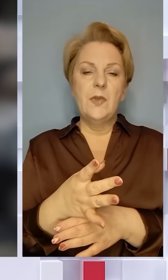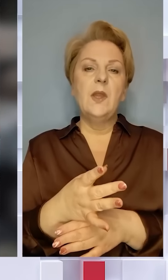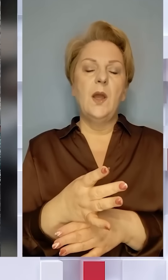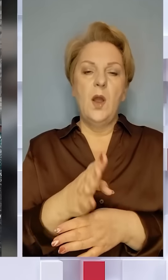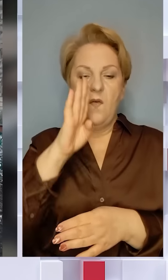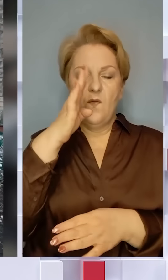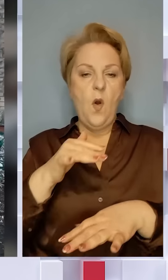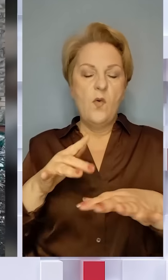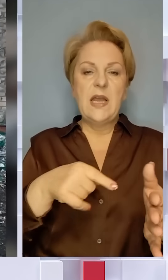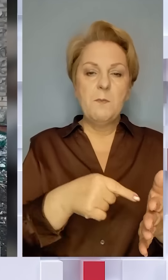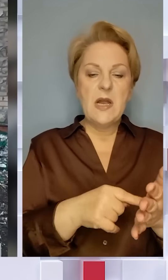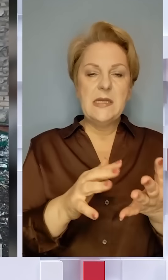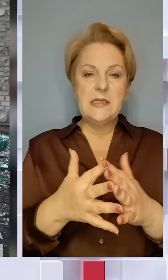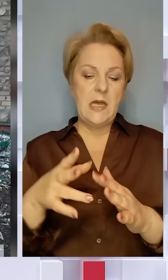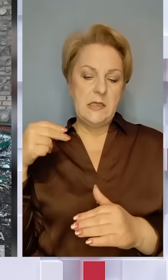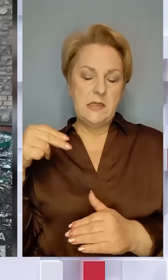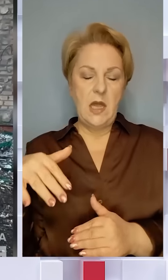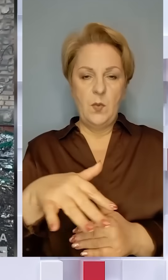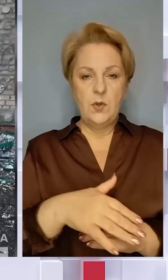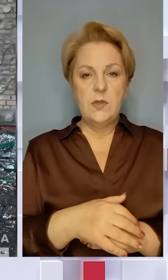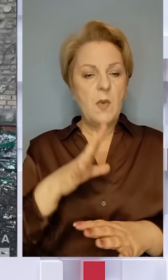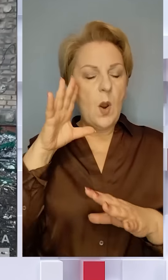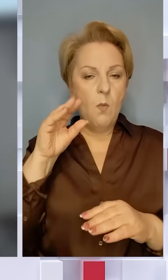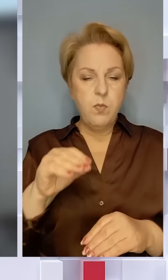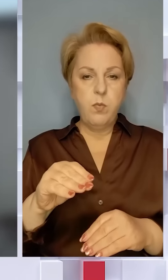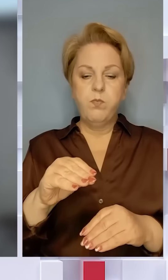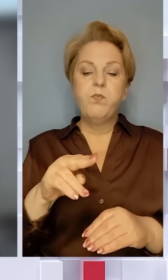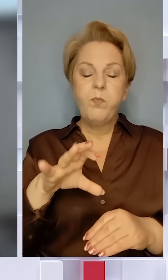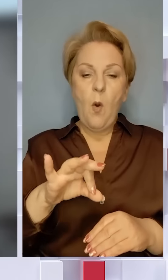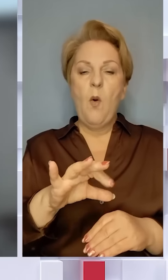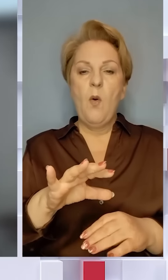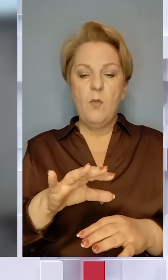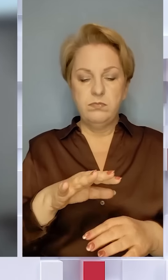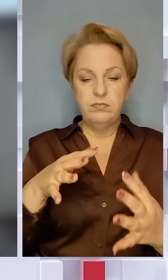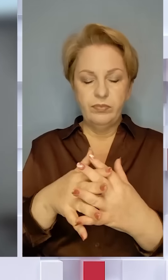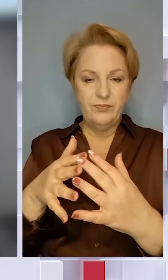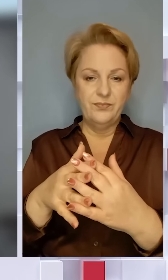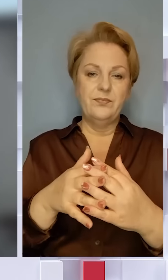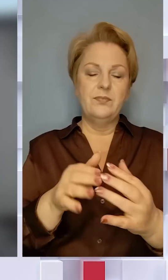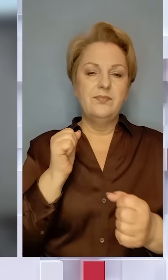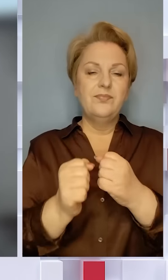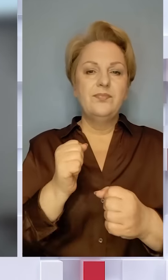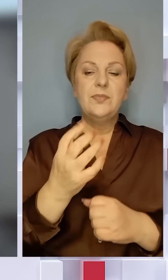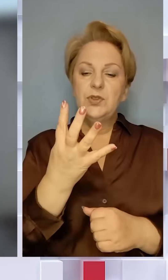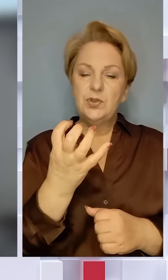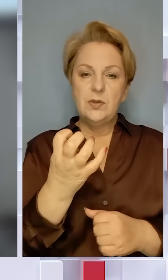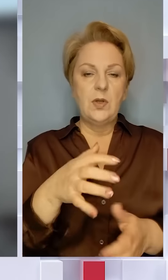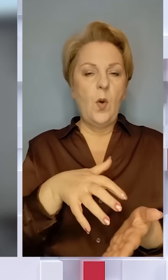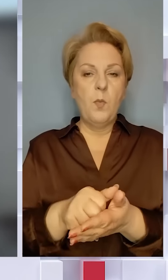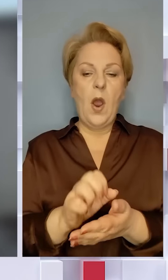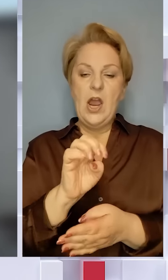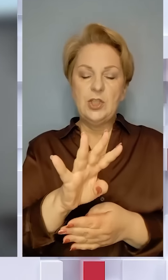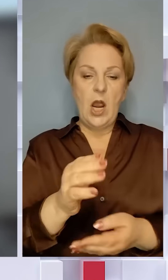окупанти атакували міста і села на Запоріжжі. По прифронтових населених пунктах завдали майже чотири сотні ударів. Потрощено 14